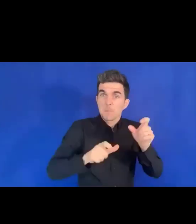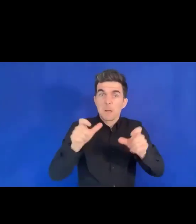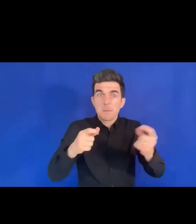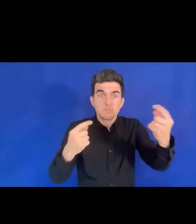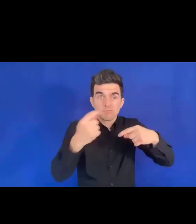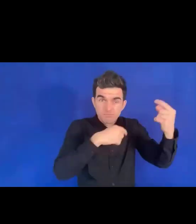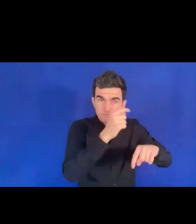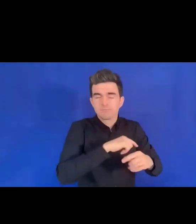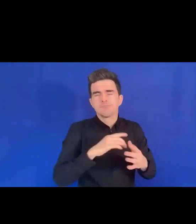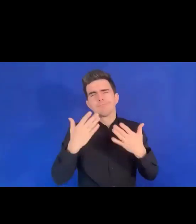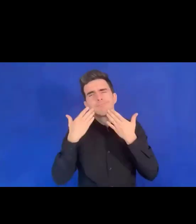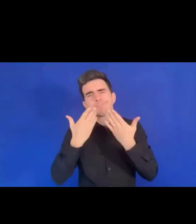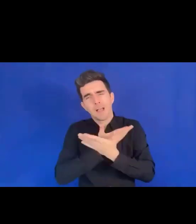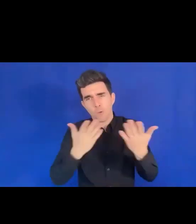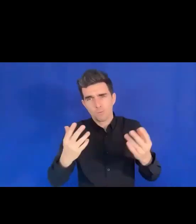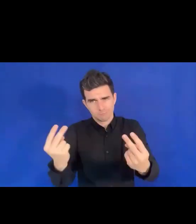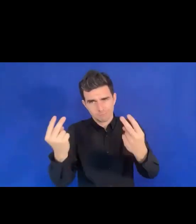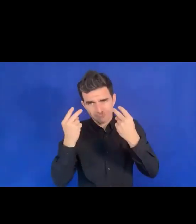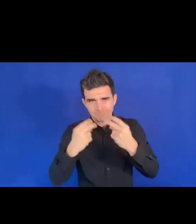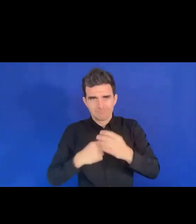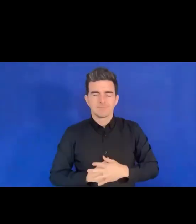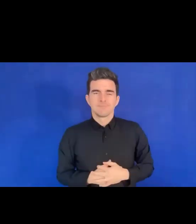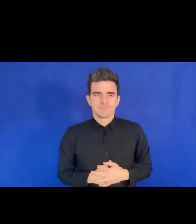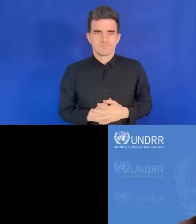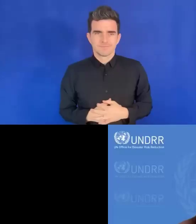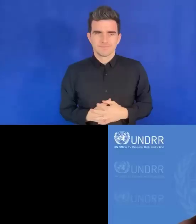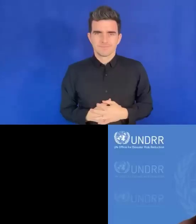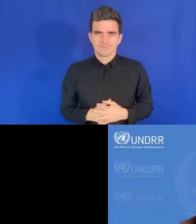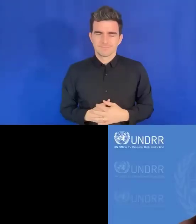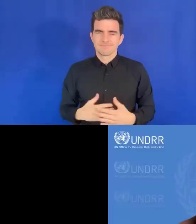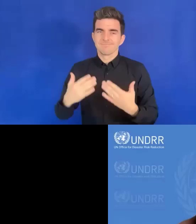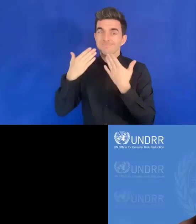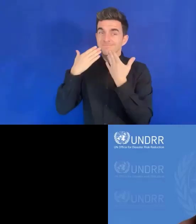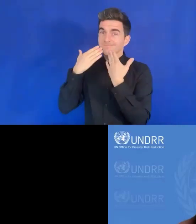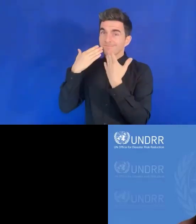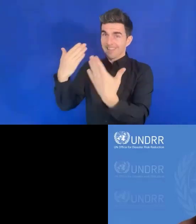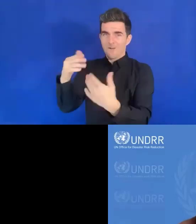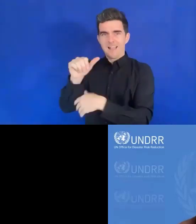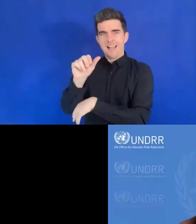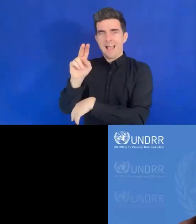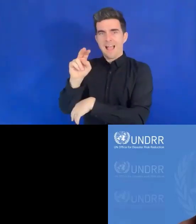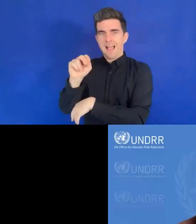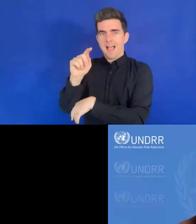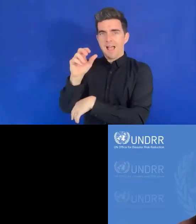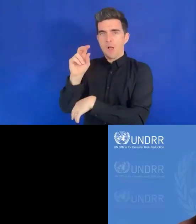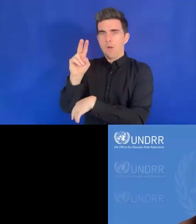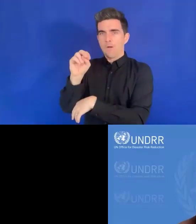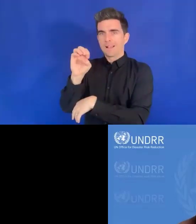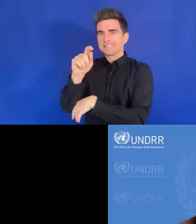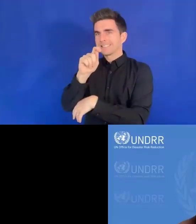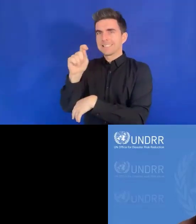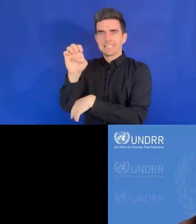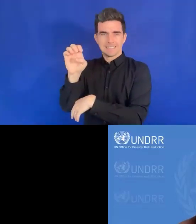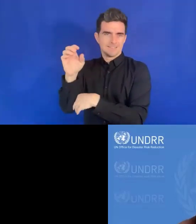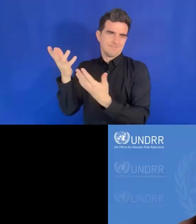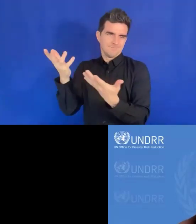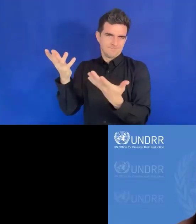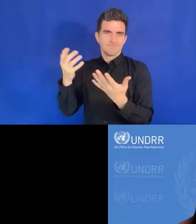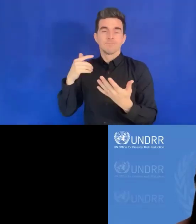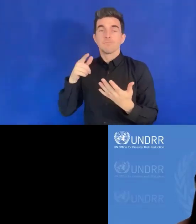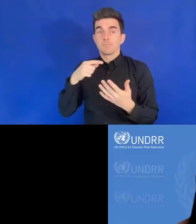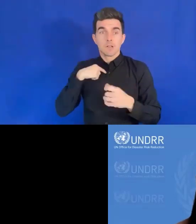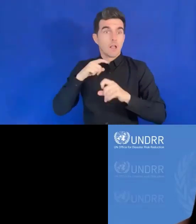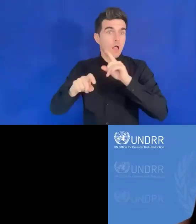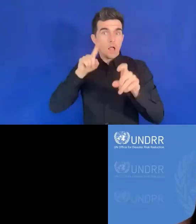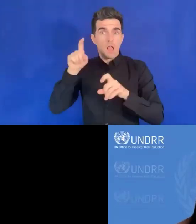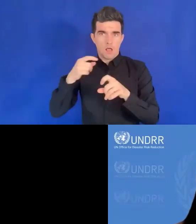Antoinette. Nous allons vous poser les questions après. Après, à la fin, nous allons écouter